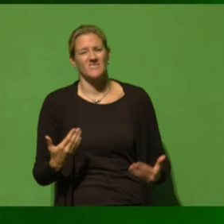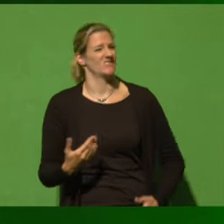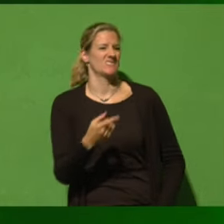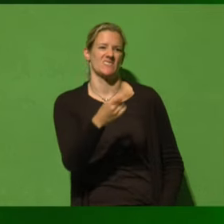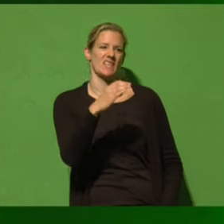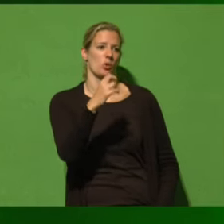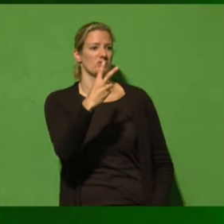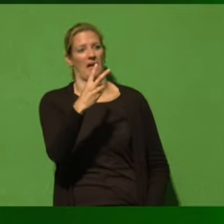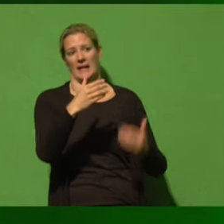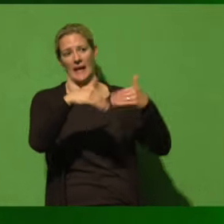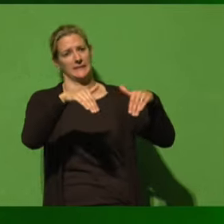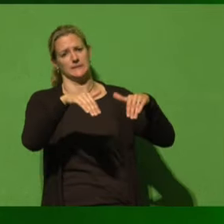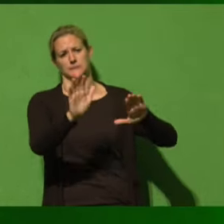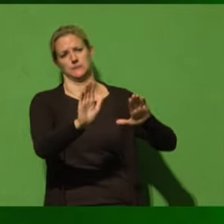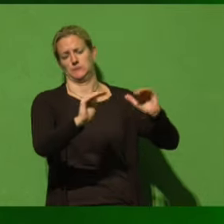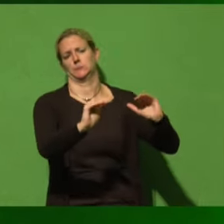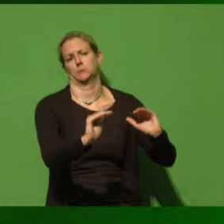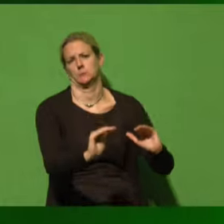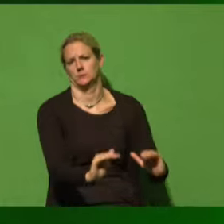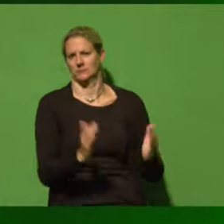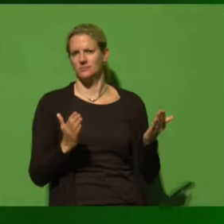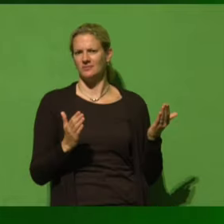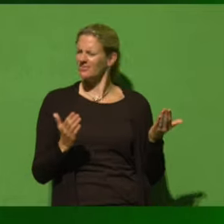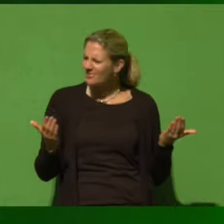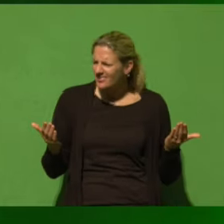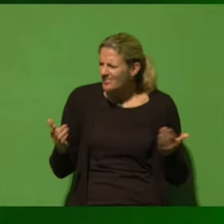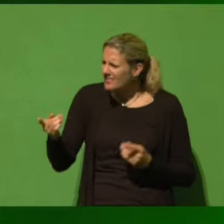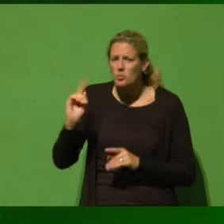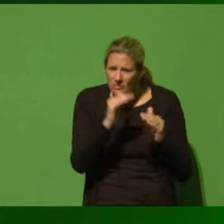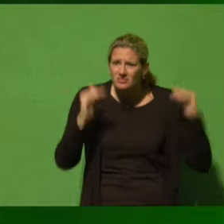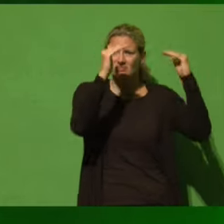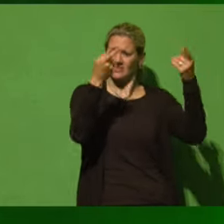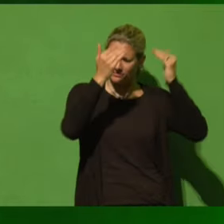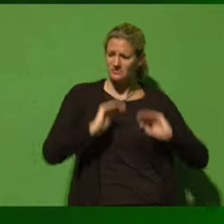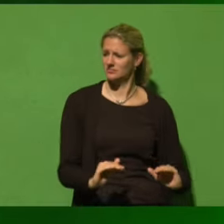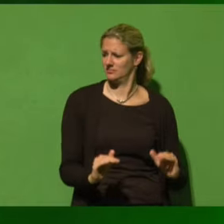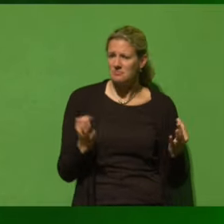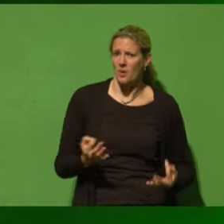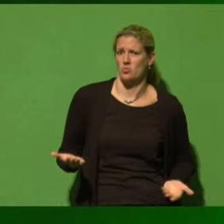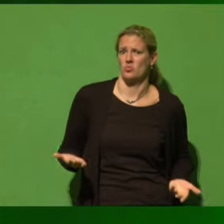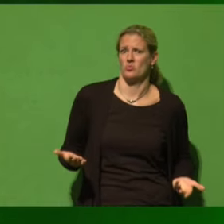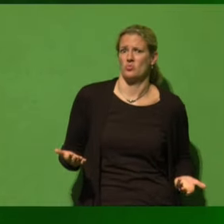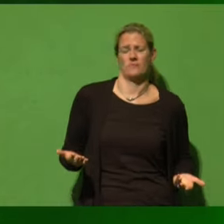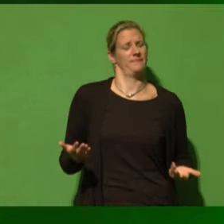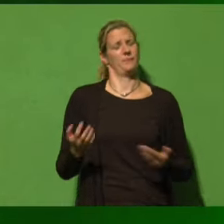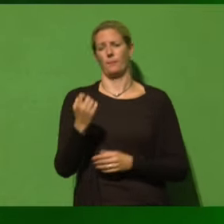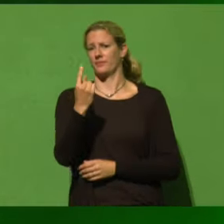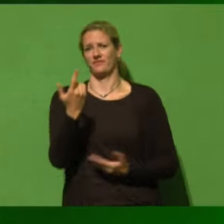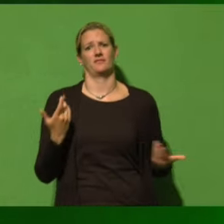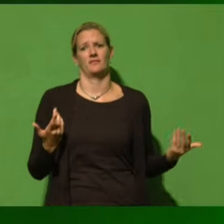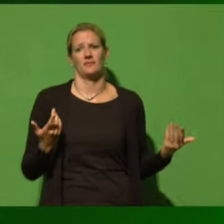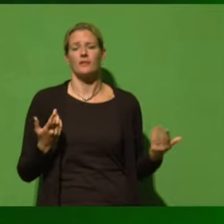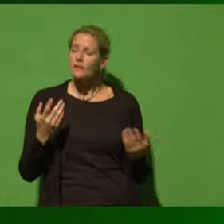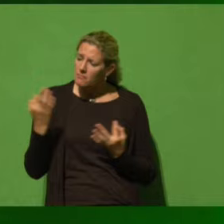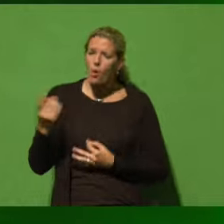CO2-Grenzwerte. Dabei brauchen wir doch das glatte Gegenteil. Das brauchen wir doch das glatte Gegenteil. Und ich meine, da muss man sich einfach